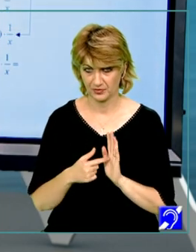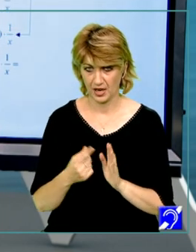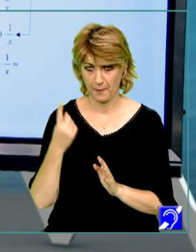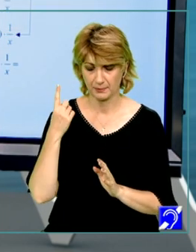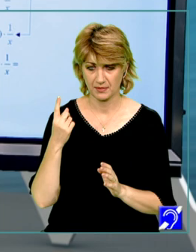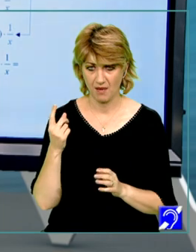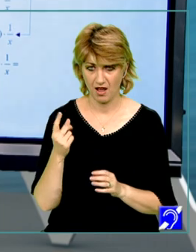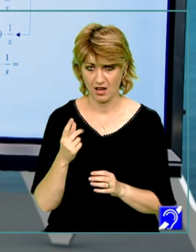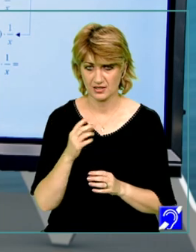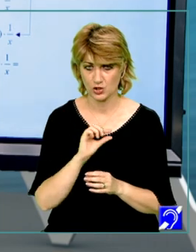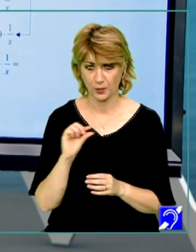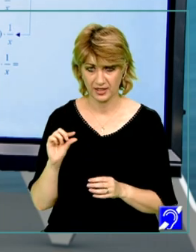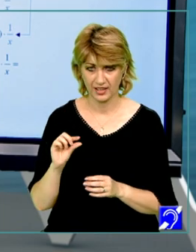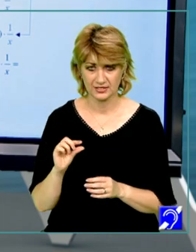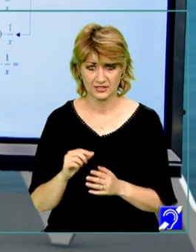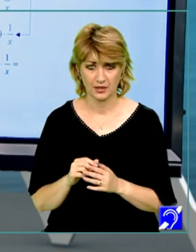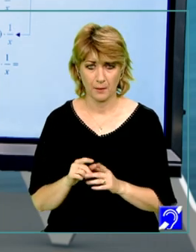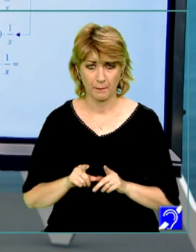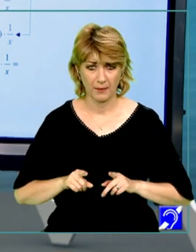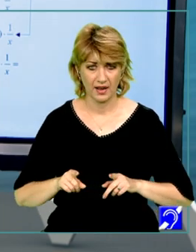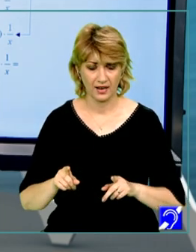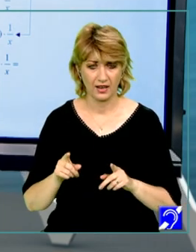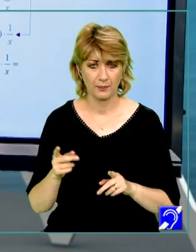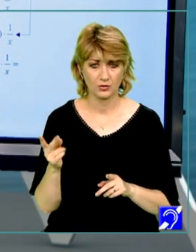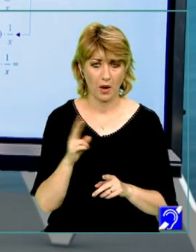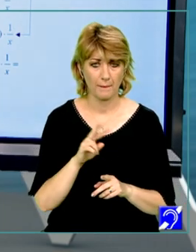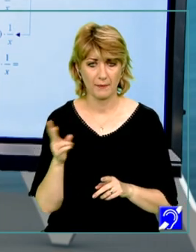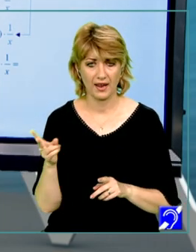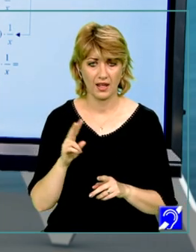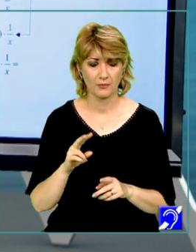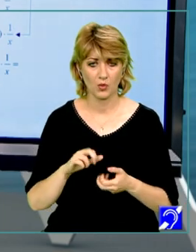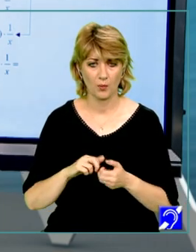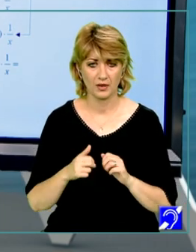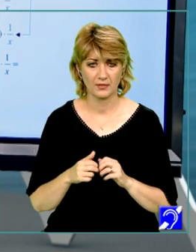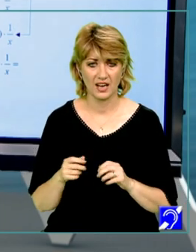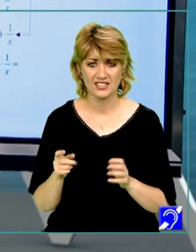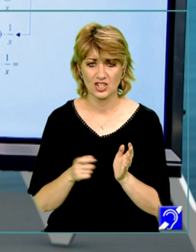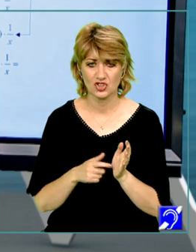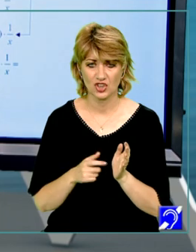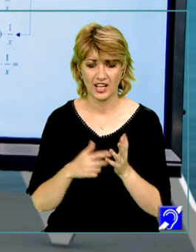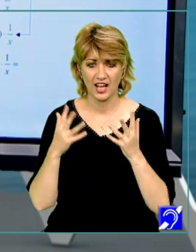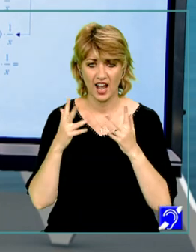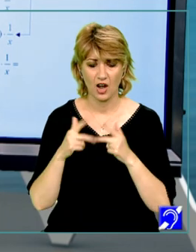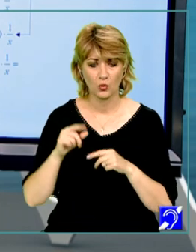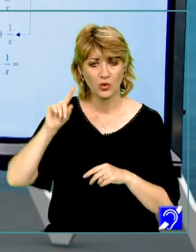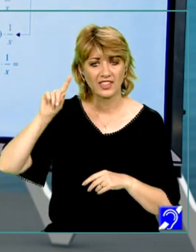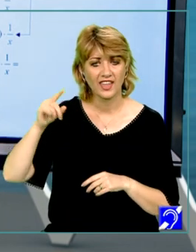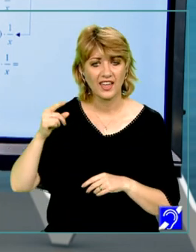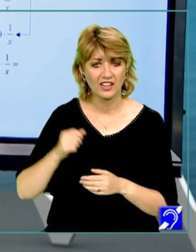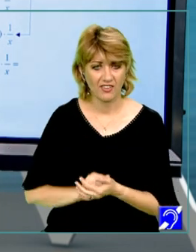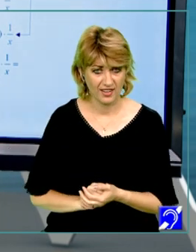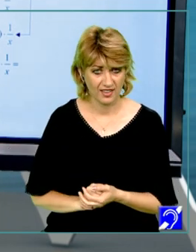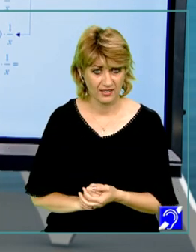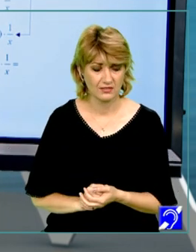cerință, o abordăm în paralel pentru ambele probleme, pentru că în ambele probleme se cere calculul unei derivate. Am